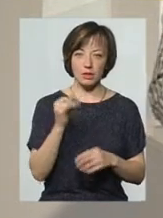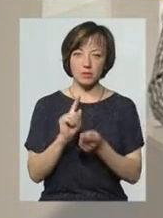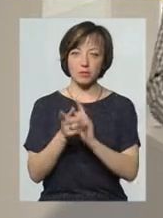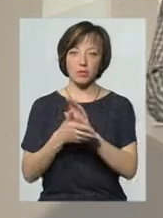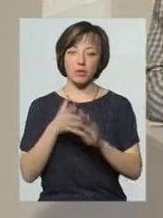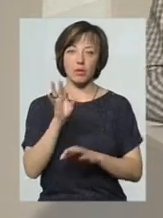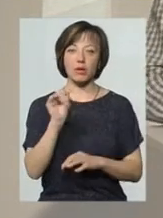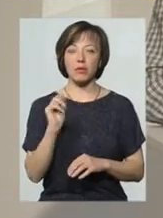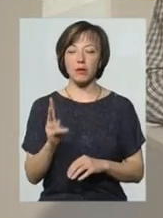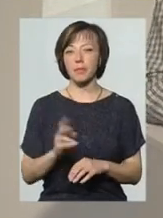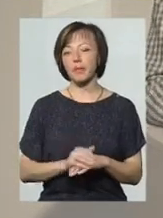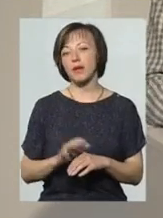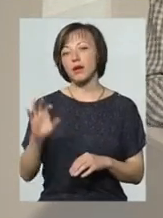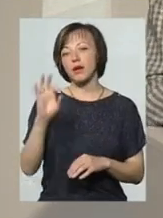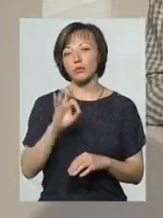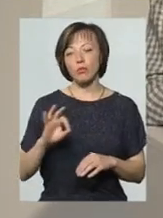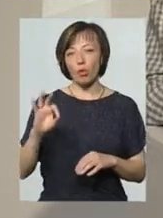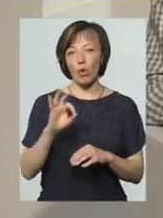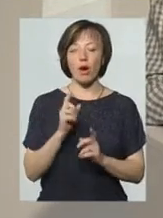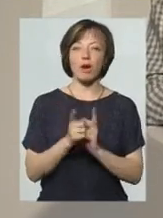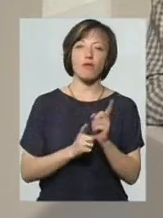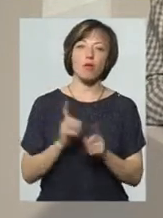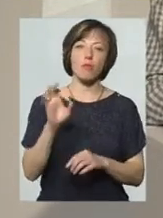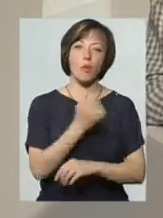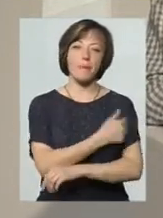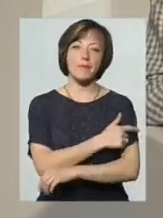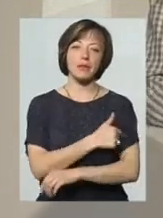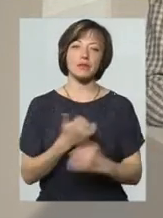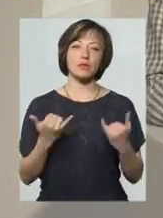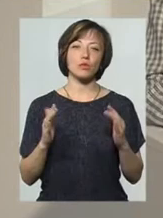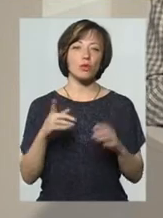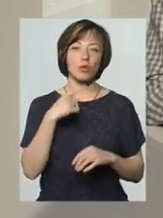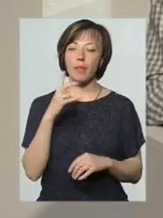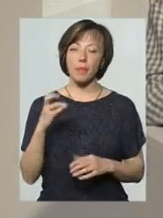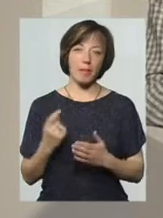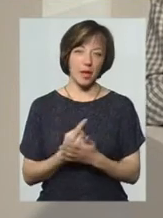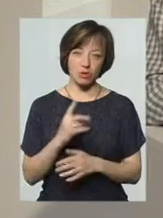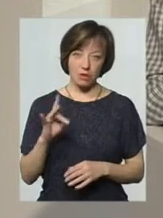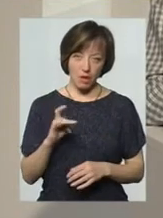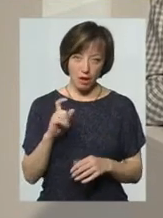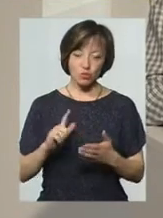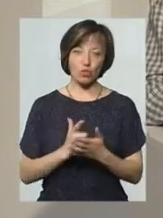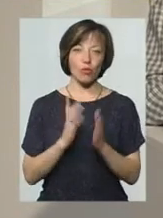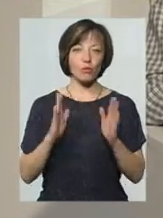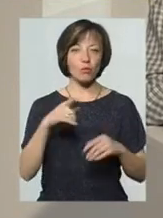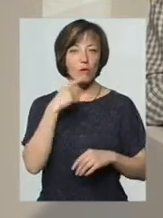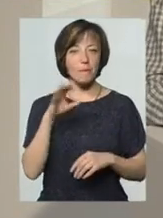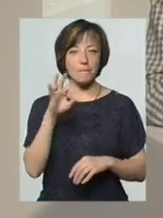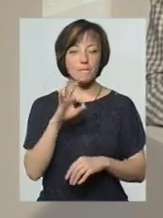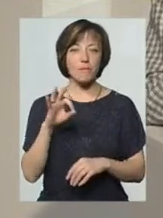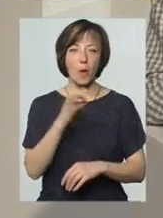Знову про реформи і знову про медицину. Сьогодні ми будемо говорити вже не в перший раз, але знову ж таки будемо говорити про